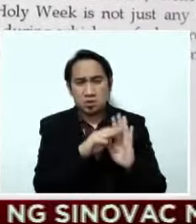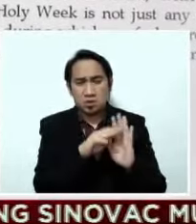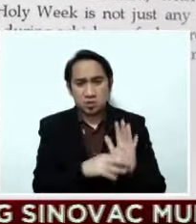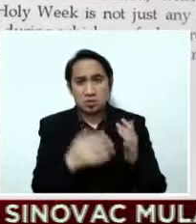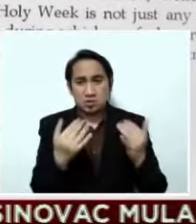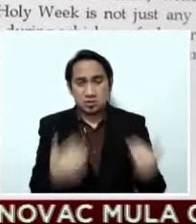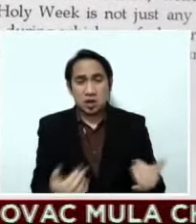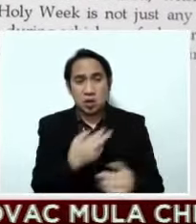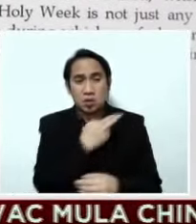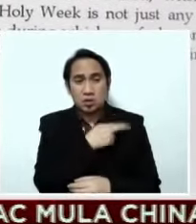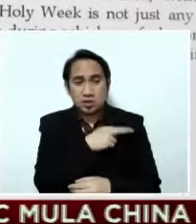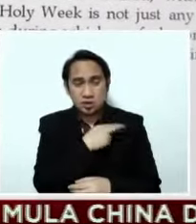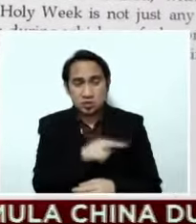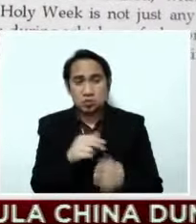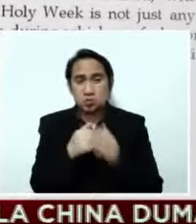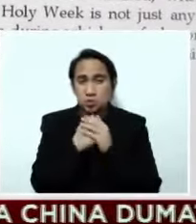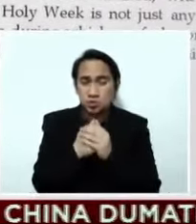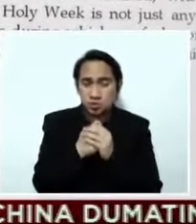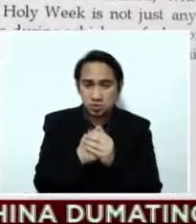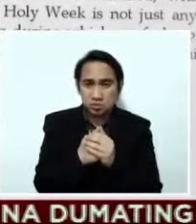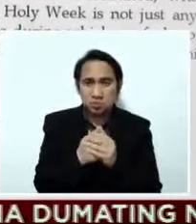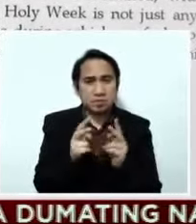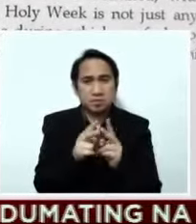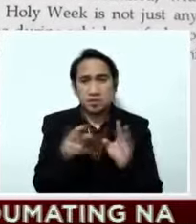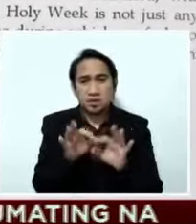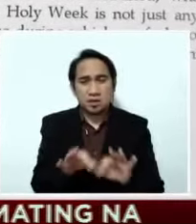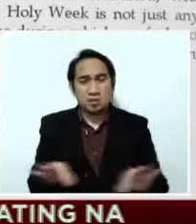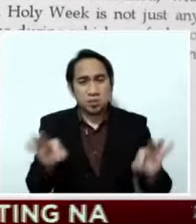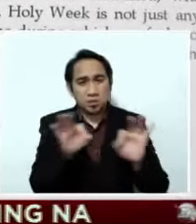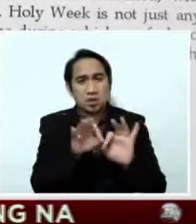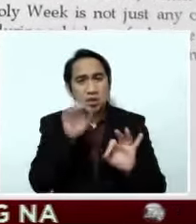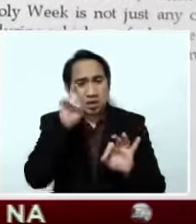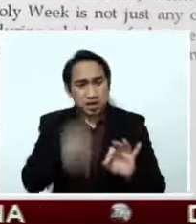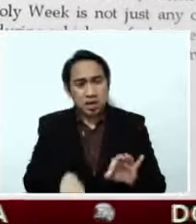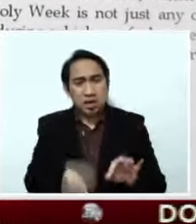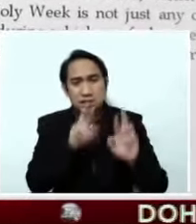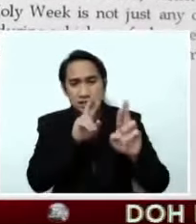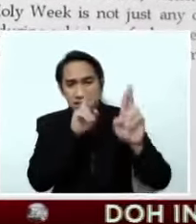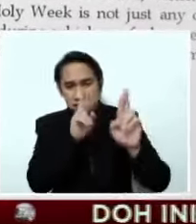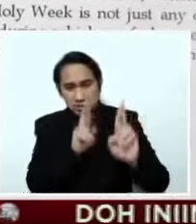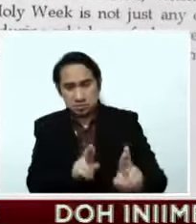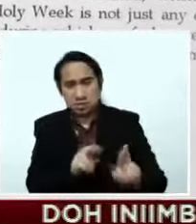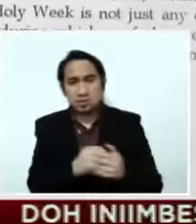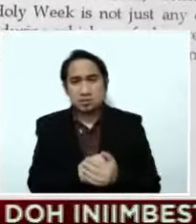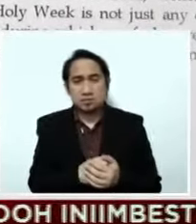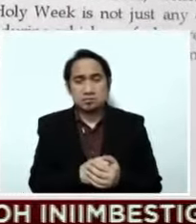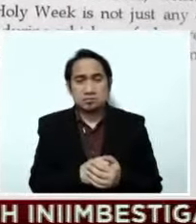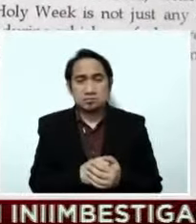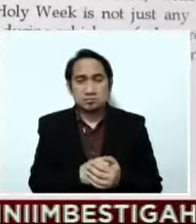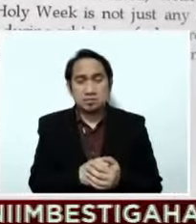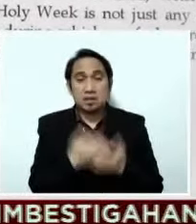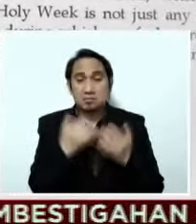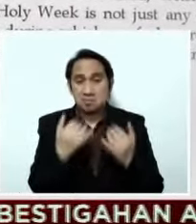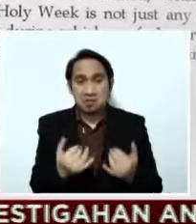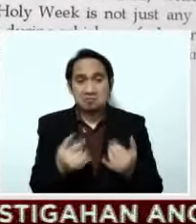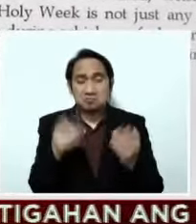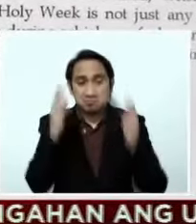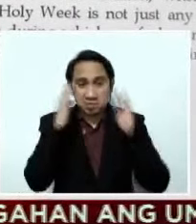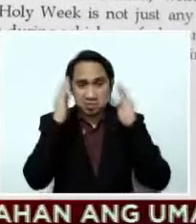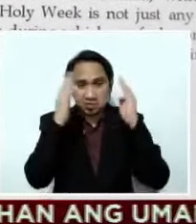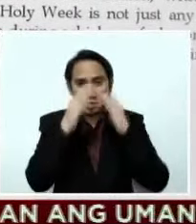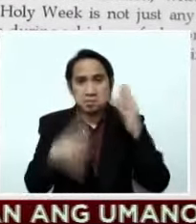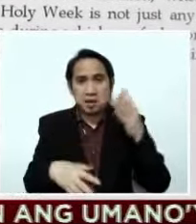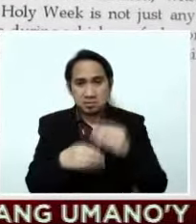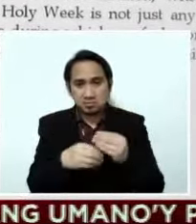religious services at dapat itong igalang at hindi sikili ng pamahalaan. Dagdag pa ni Pabillo, inihikayat pa rin naman ang mga